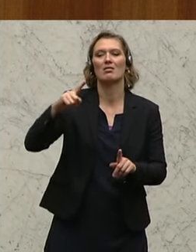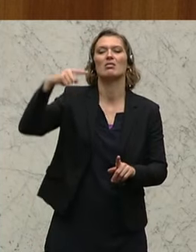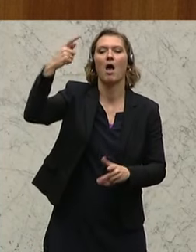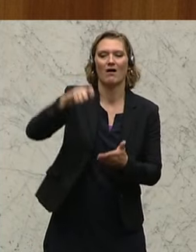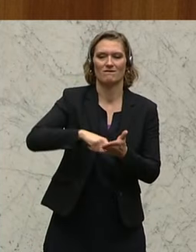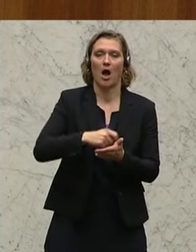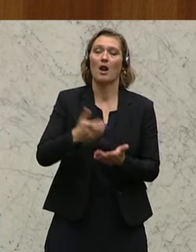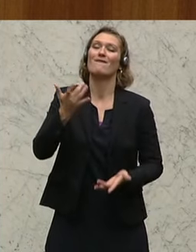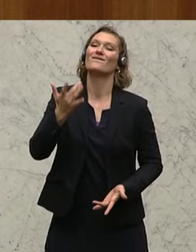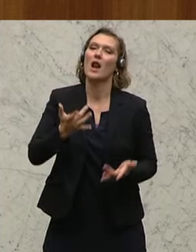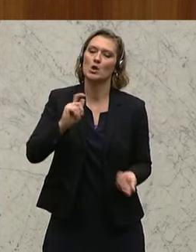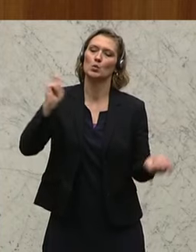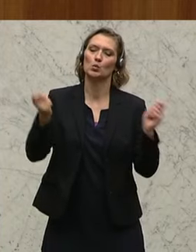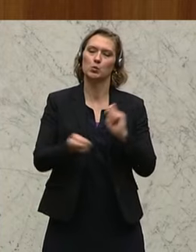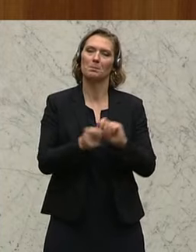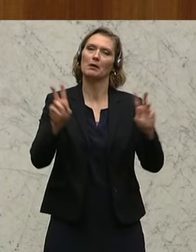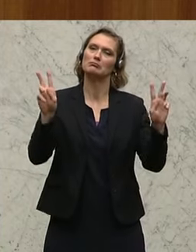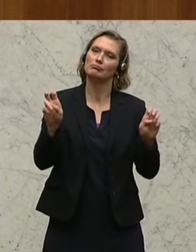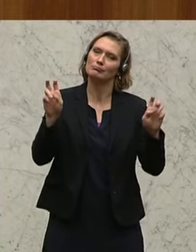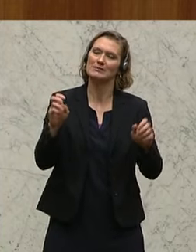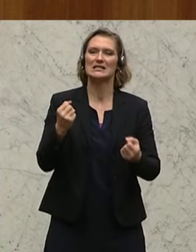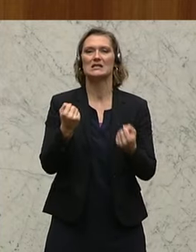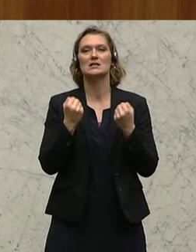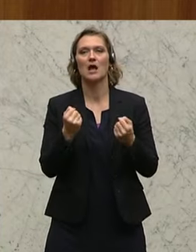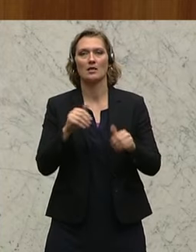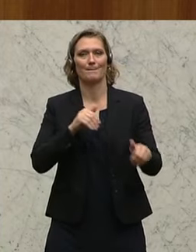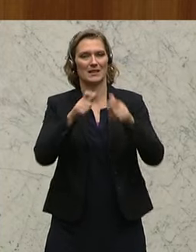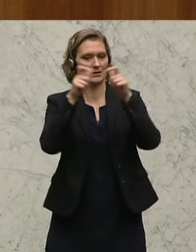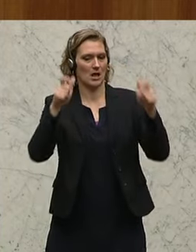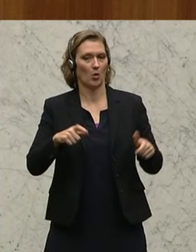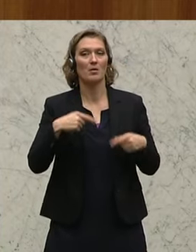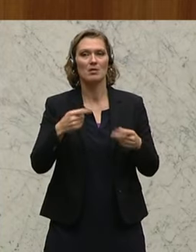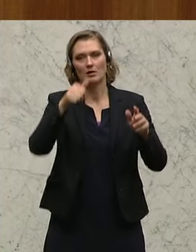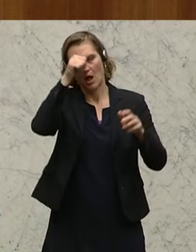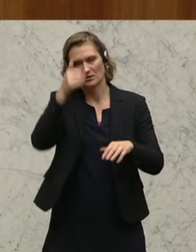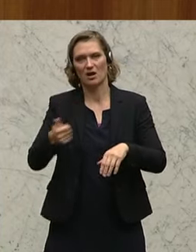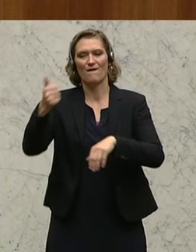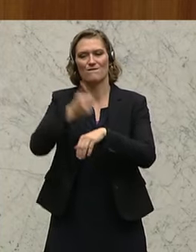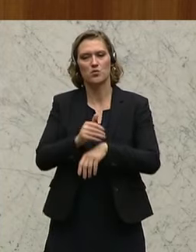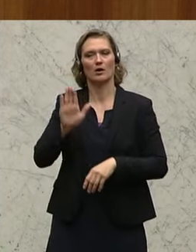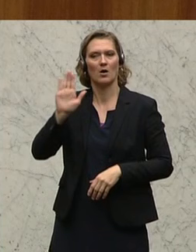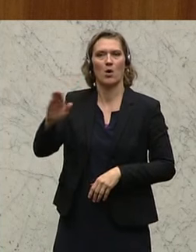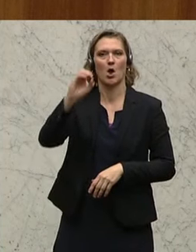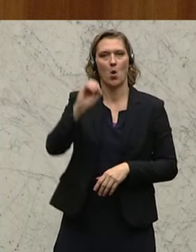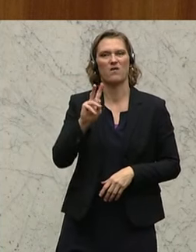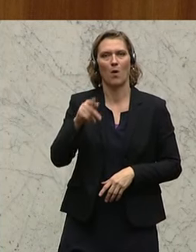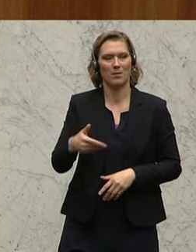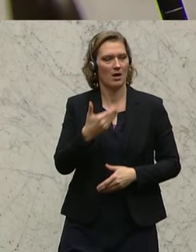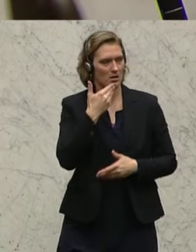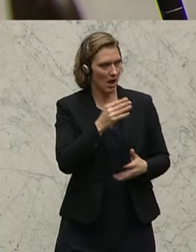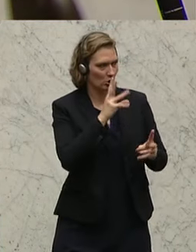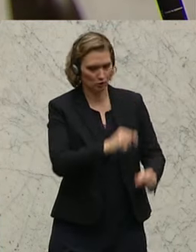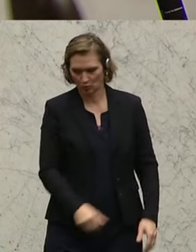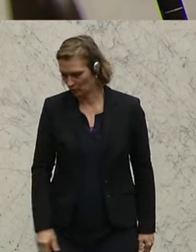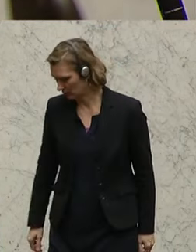der Wahl eventuell ein sogenanntes Sicherheitsministerium, was dann unter ÖVP-Hand geführt wird, vor. Dankeschön.